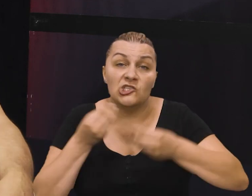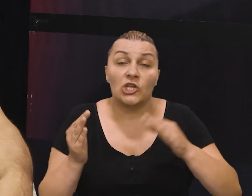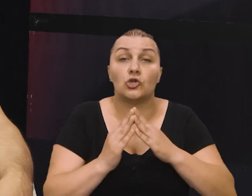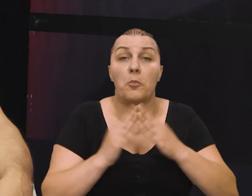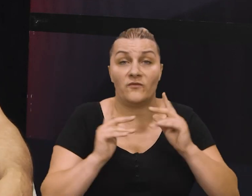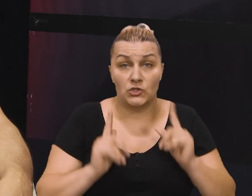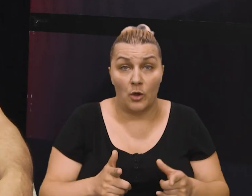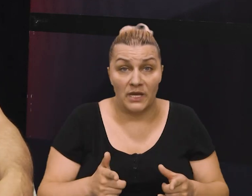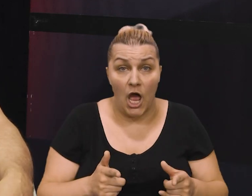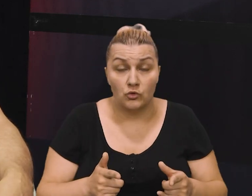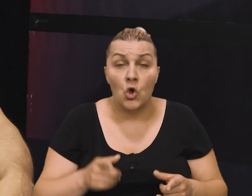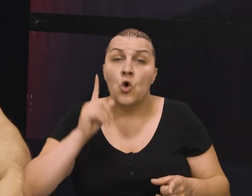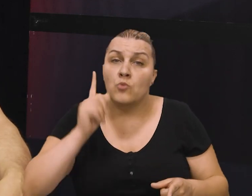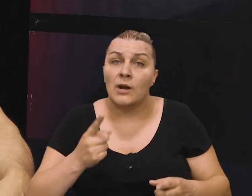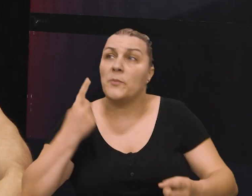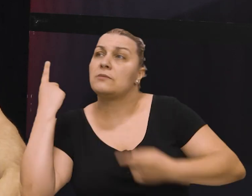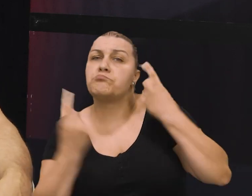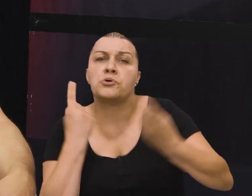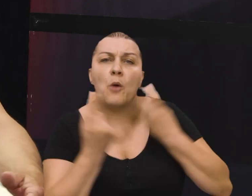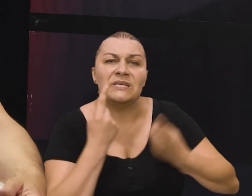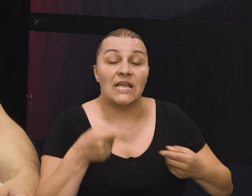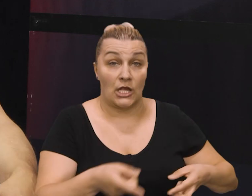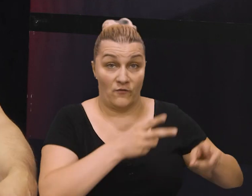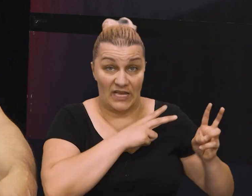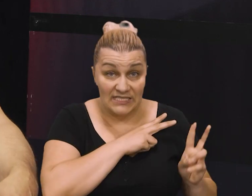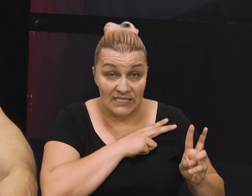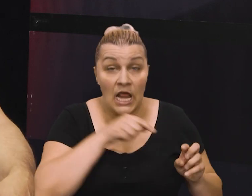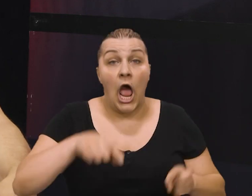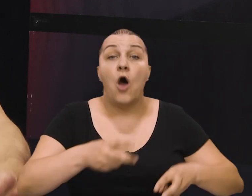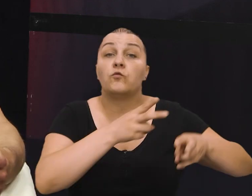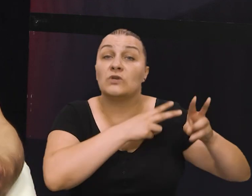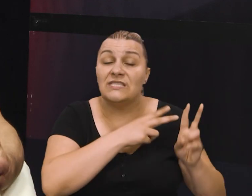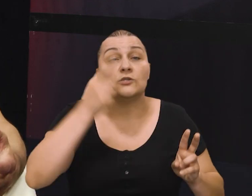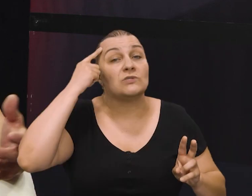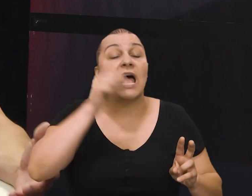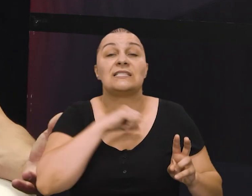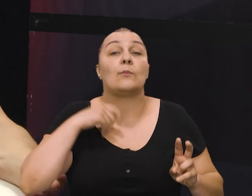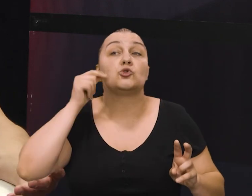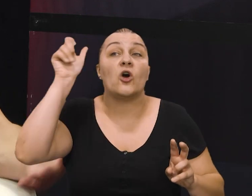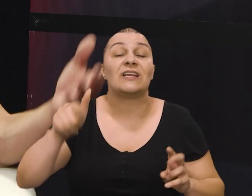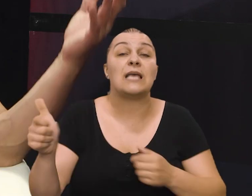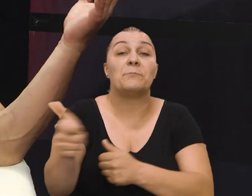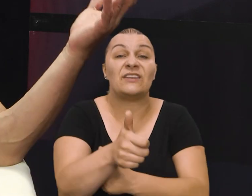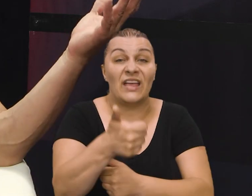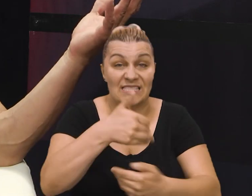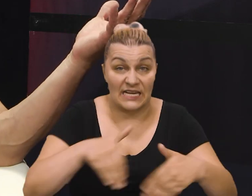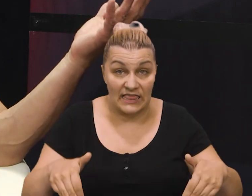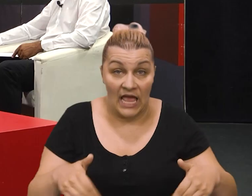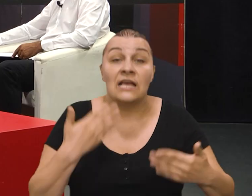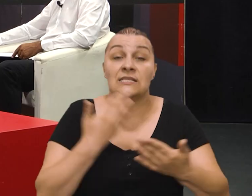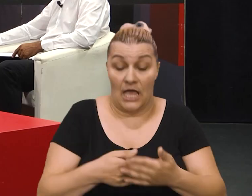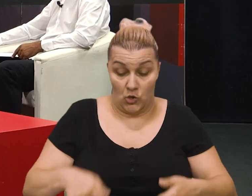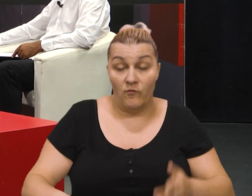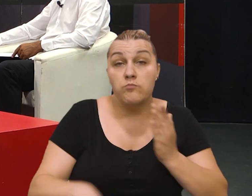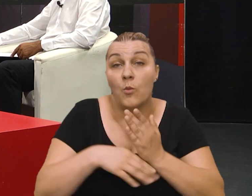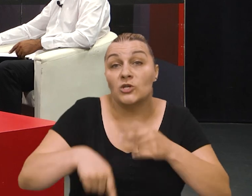dolonsku ratu i biti promicateljem te istine a tu istinu samo zna onaj čovjek sa prve crte zato je u prilogi ova